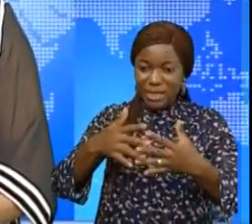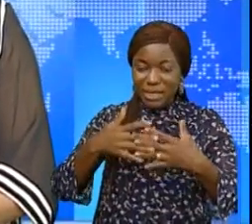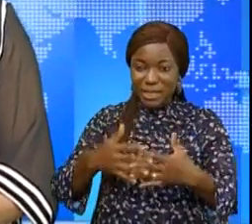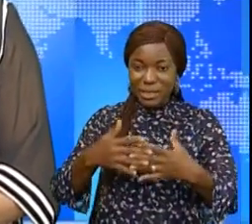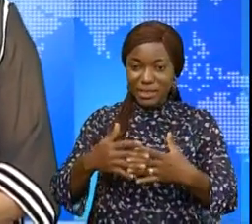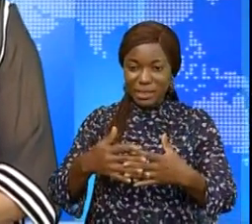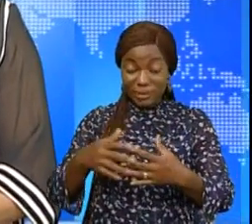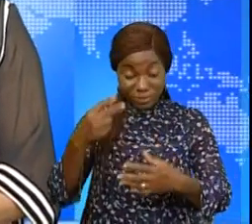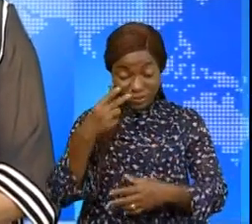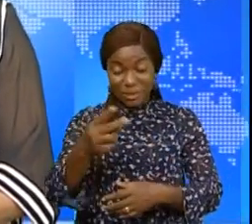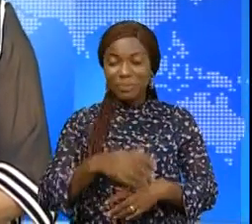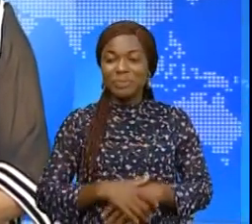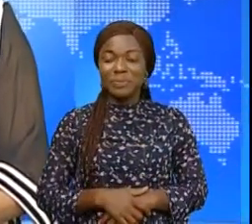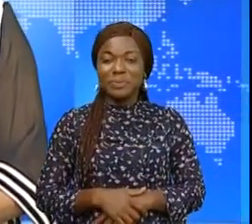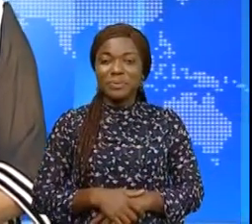du Fonds Vert.